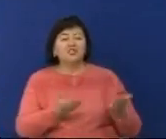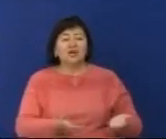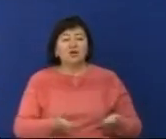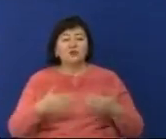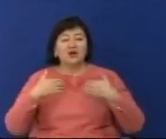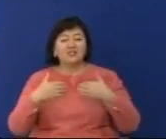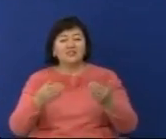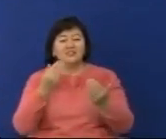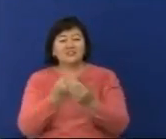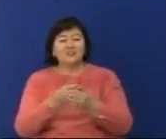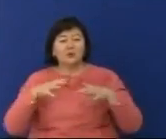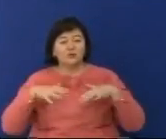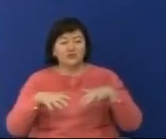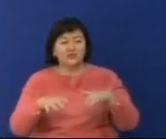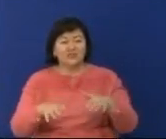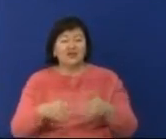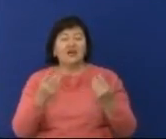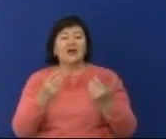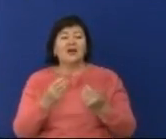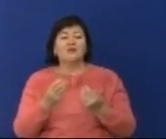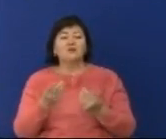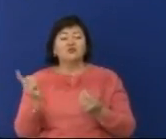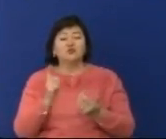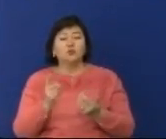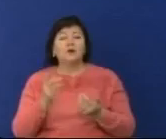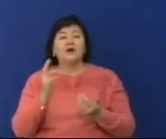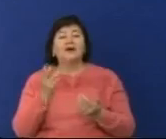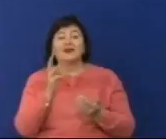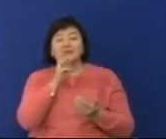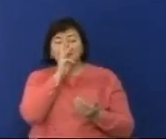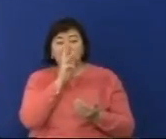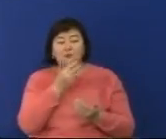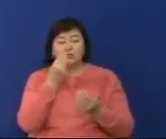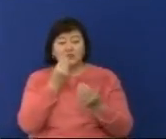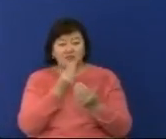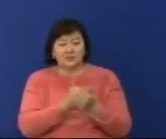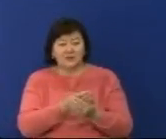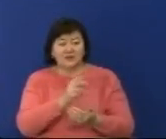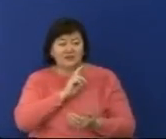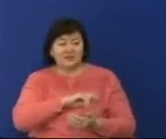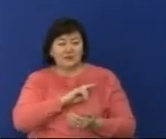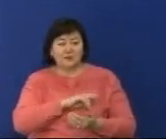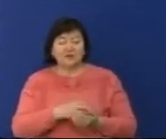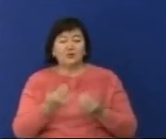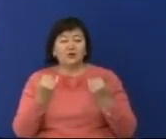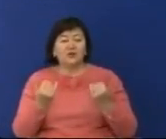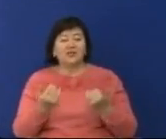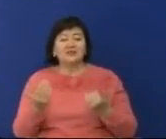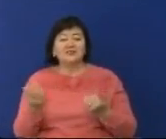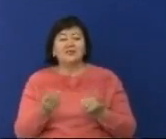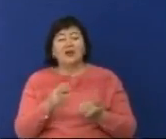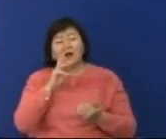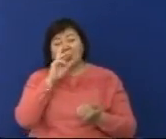үшін кездесу спикерлері тет табыстабу тарихымен ғанемес, өз кәсіптерінде кездестірген кедергілермен